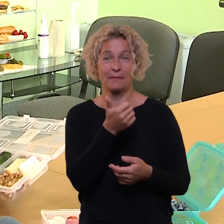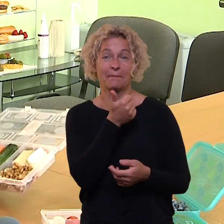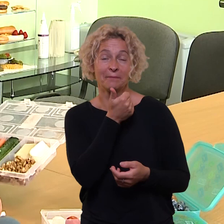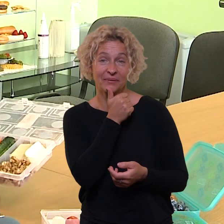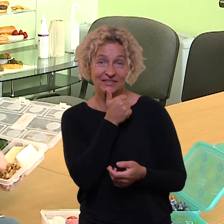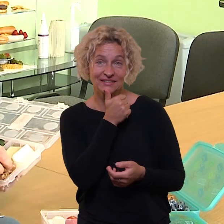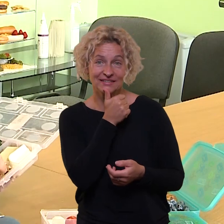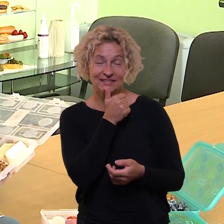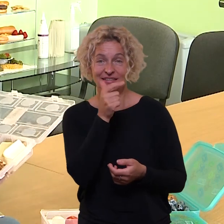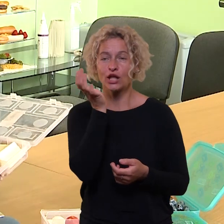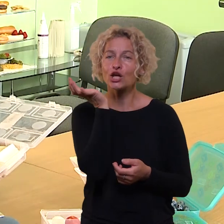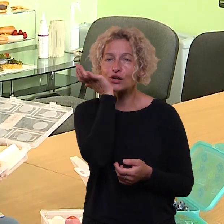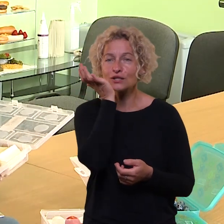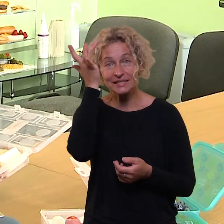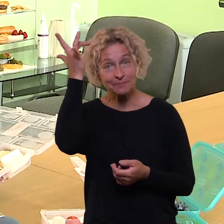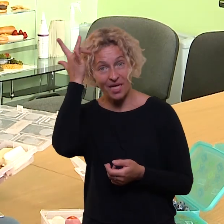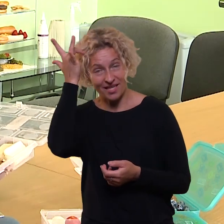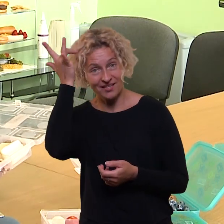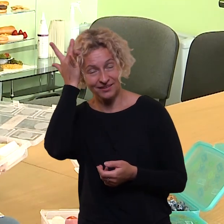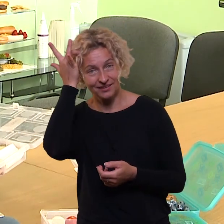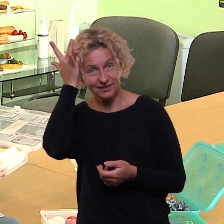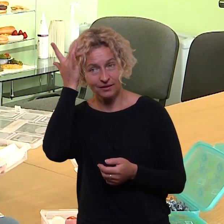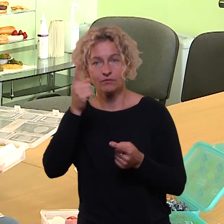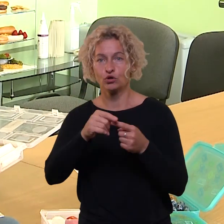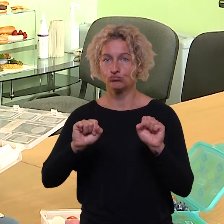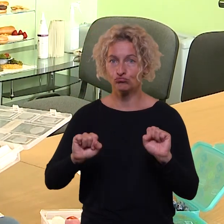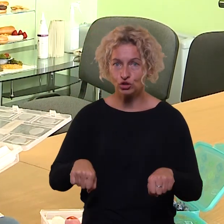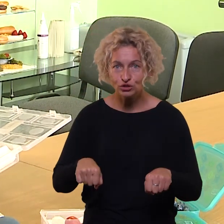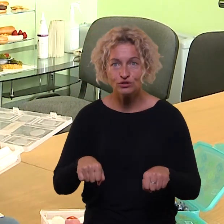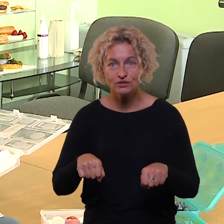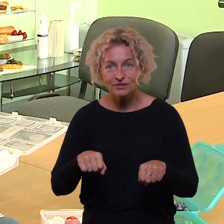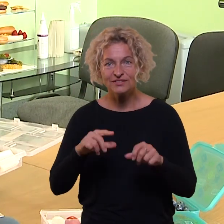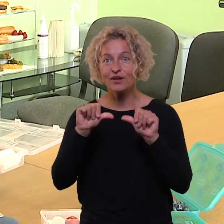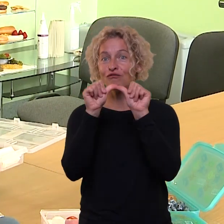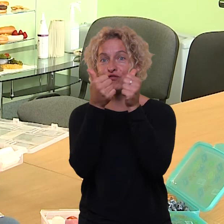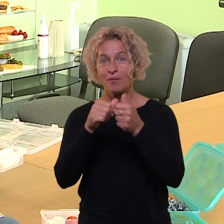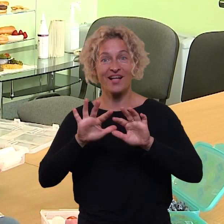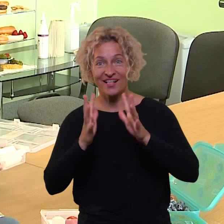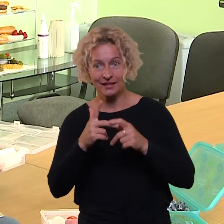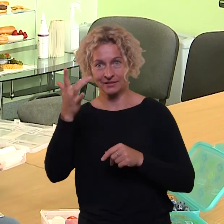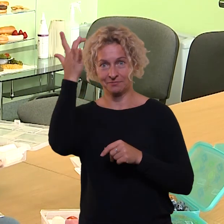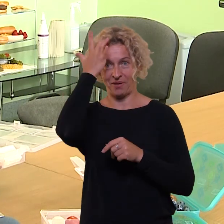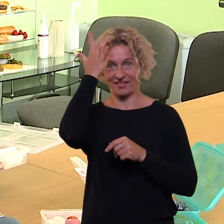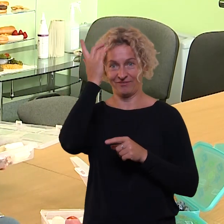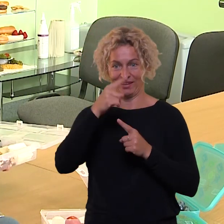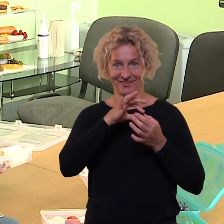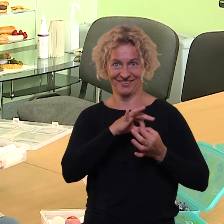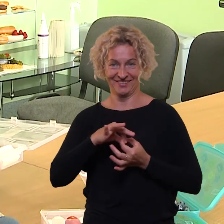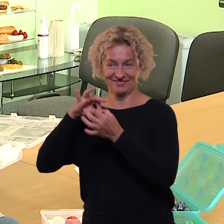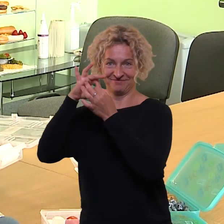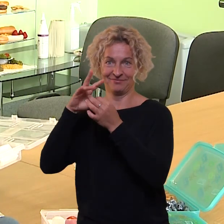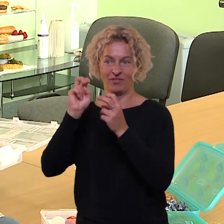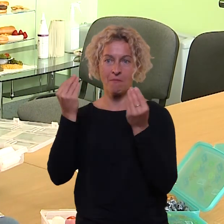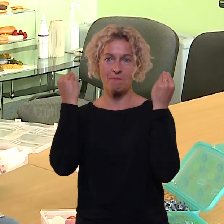turiu greikiškus riešutus, visi žinom, ar ne greikiniai riešutai atrodo kaip smegenis, tai ir